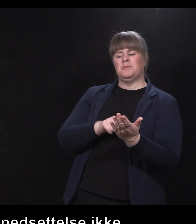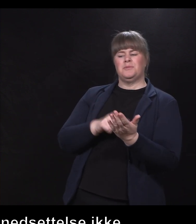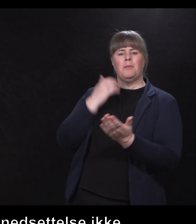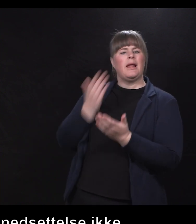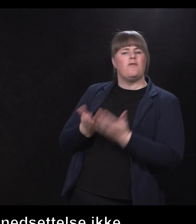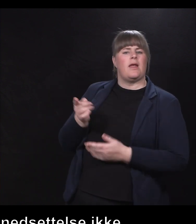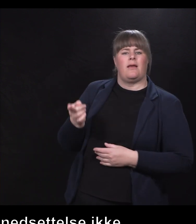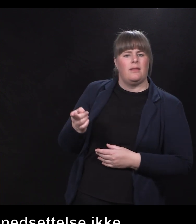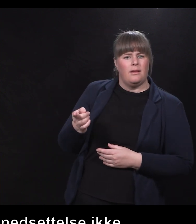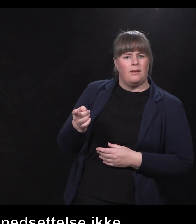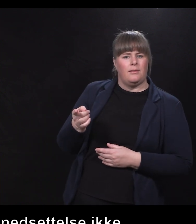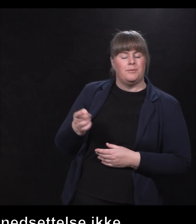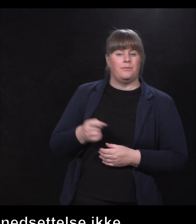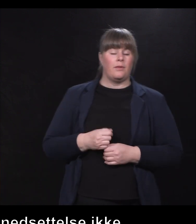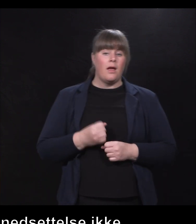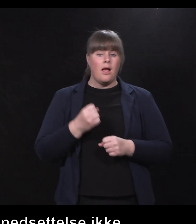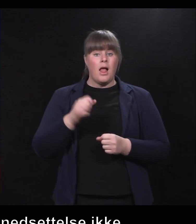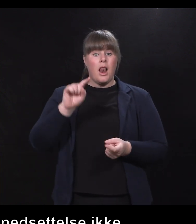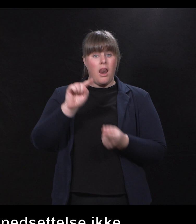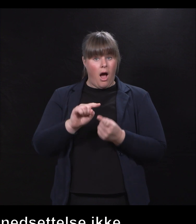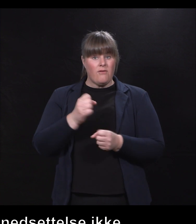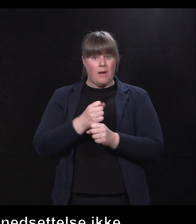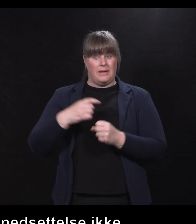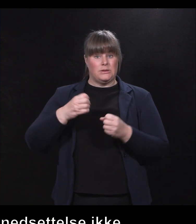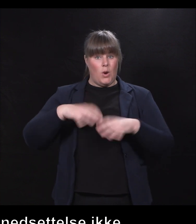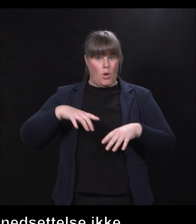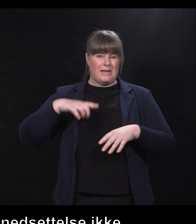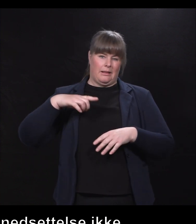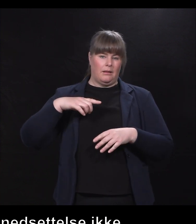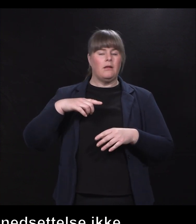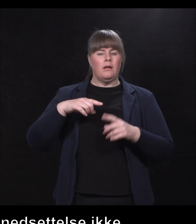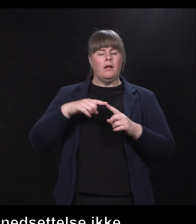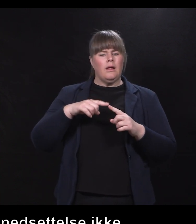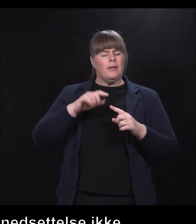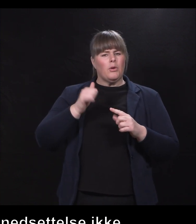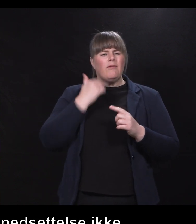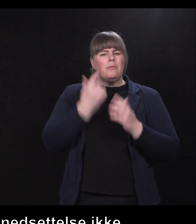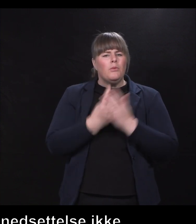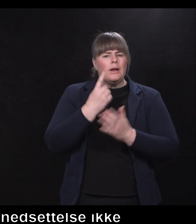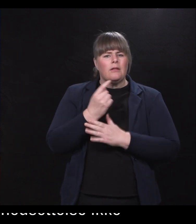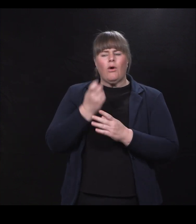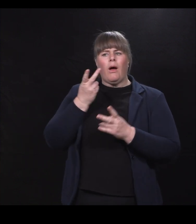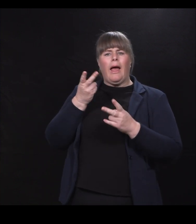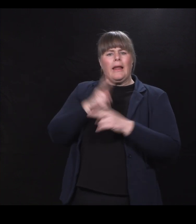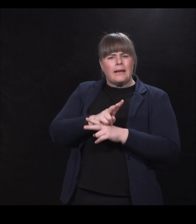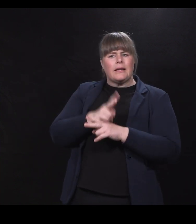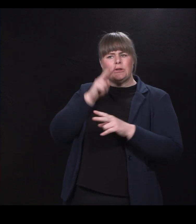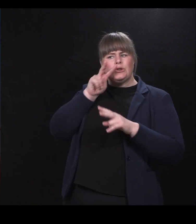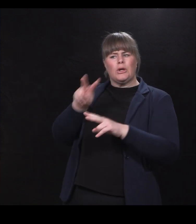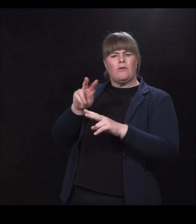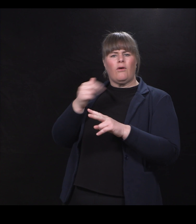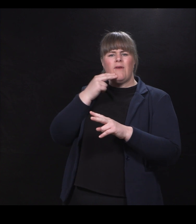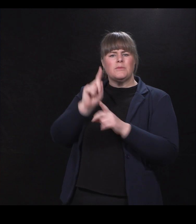Den lave arbeidsløsheten burde vært en gyllen anledning til å permanent endre synet på hvem som hører til i arbeidslivet.